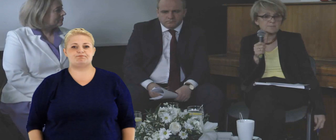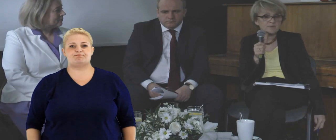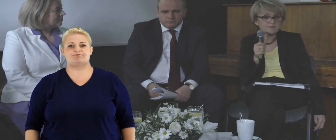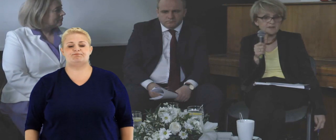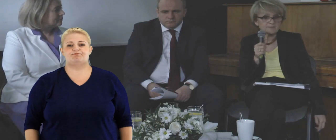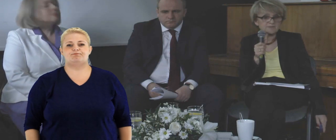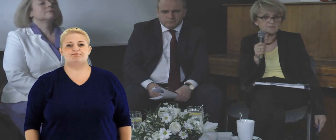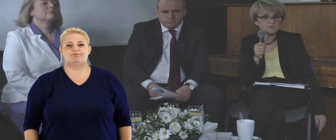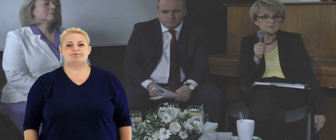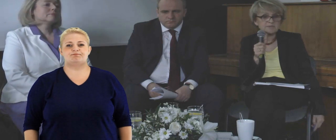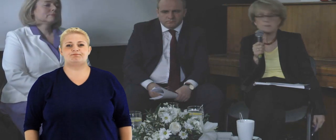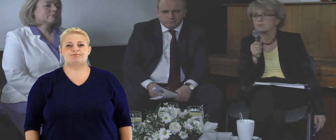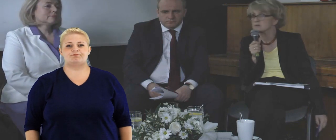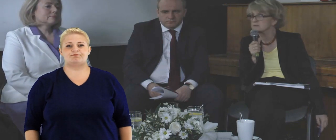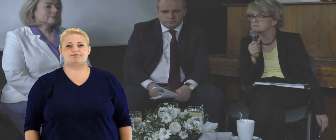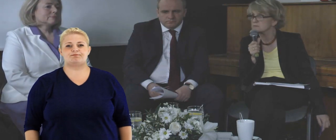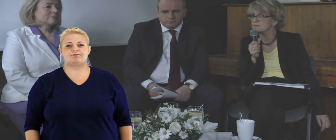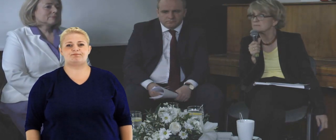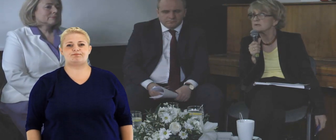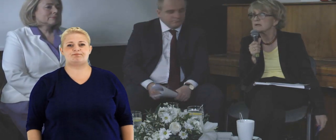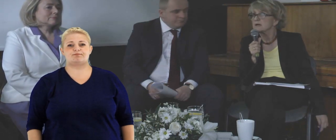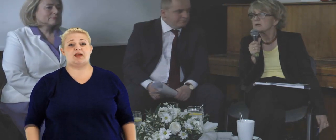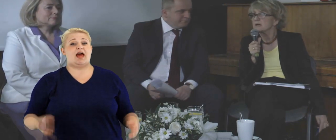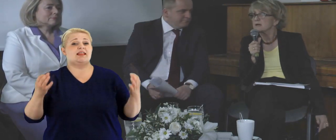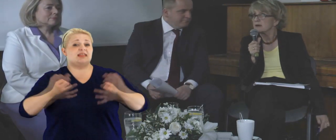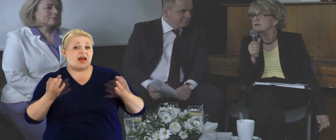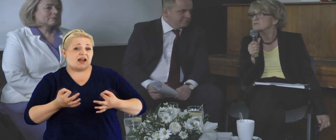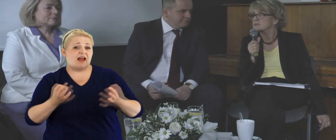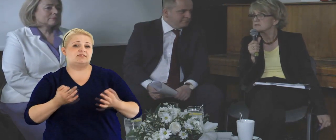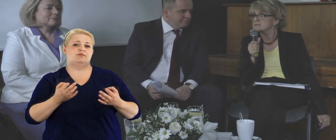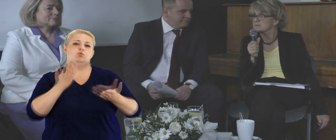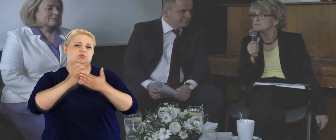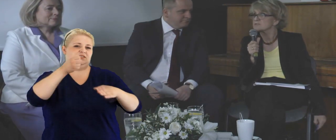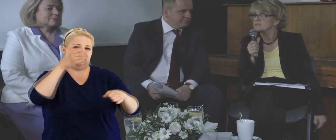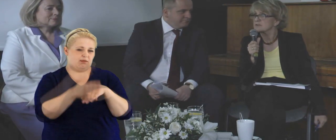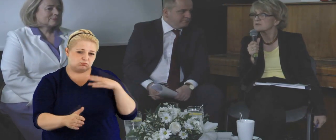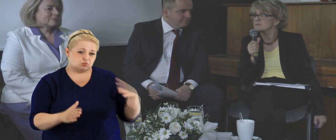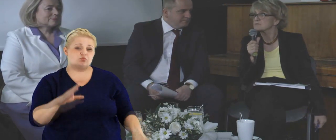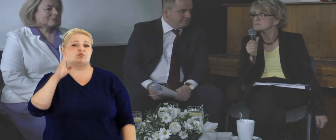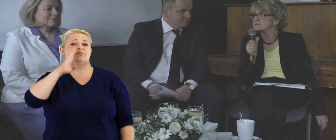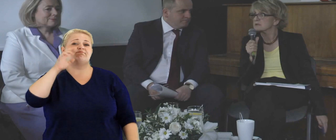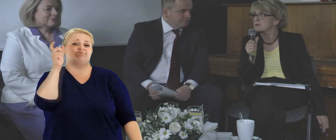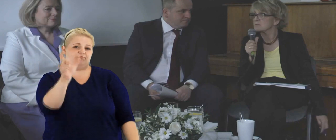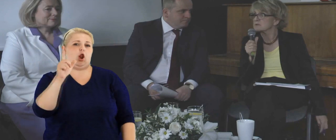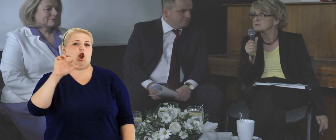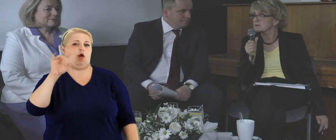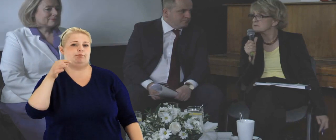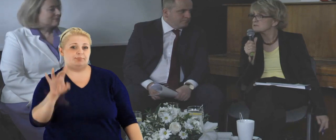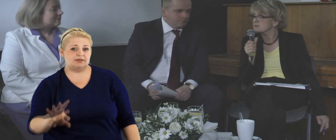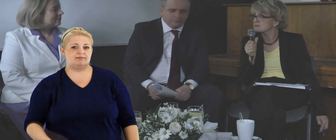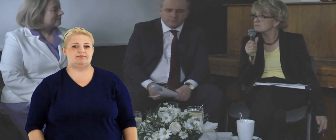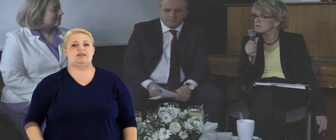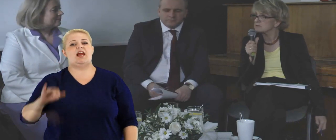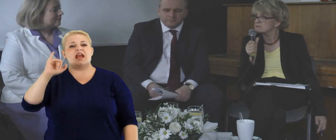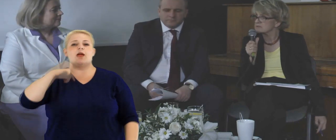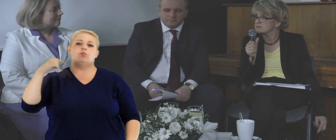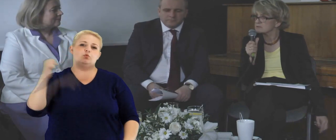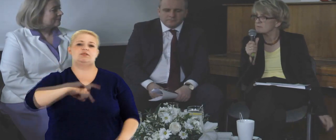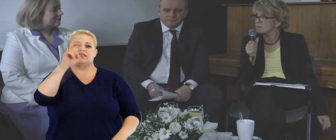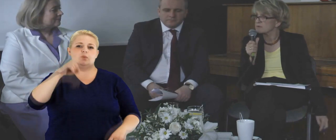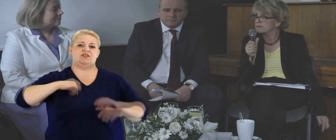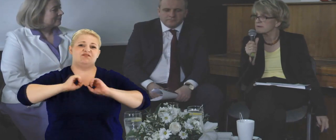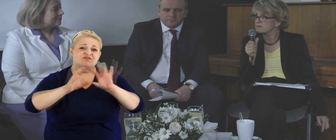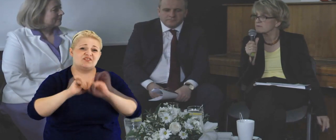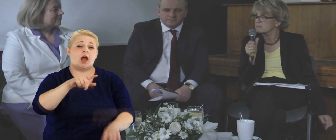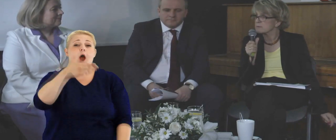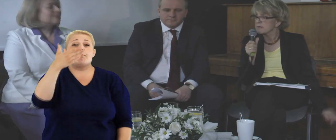antyszambrowaniem, co byłoby starym polskim słowem, ale już teraz jest za późno, tak, że musi być ten lobbying i trzeba będzie ciągle tłumaczyć, że to